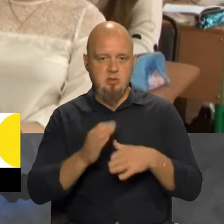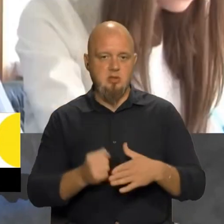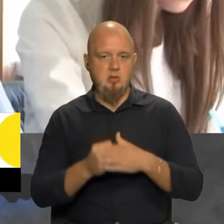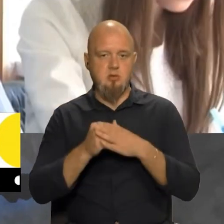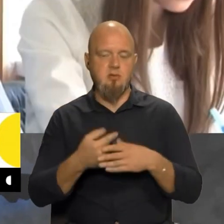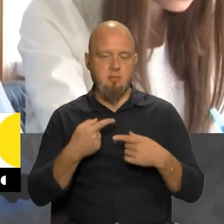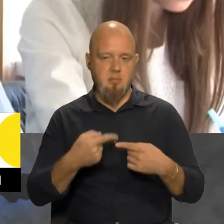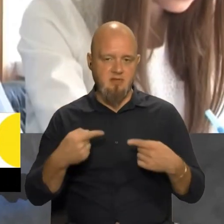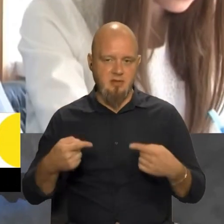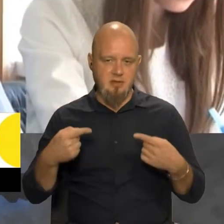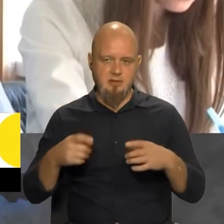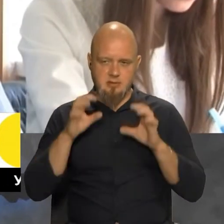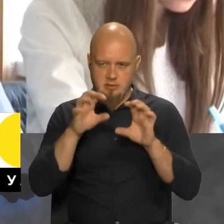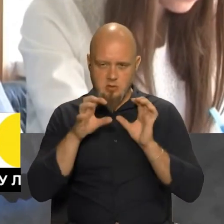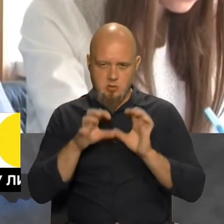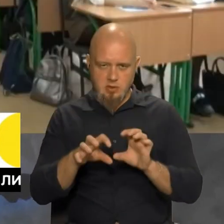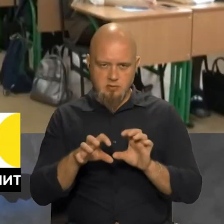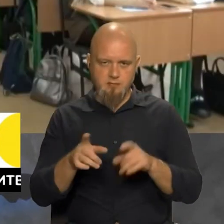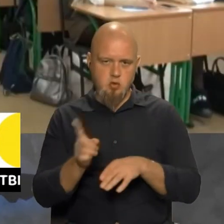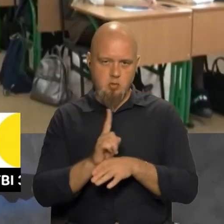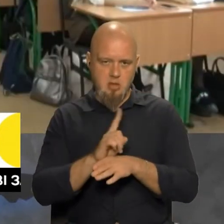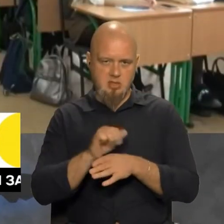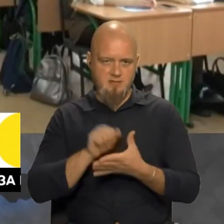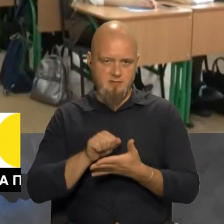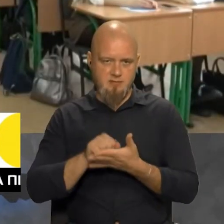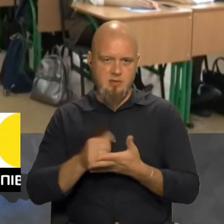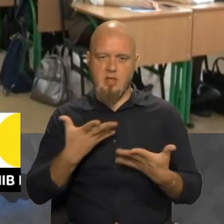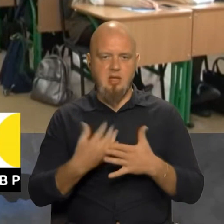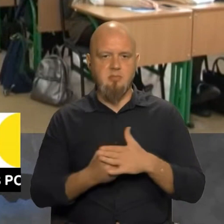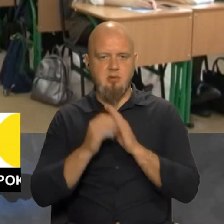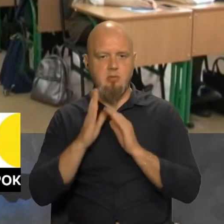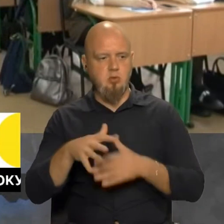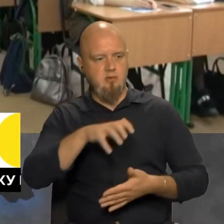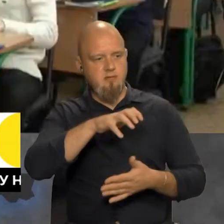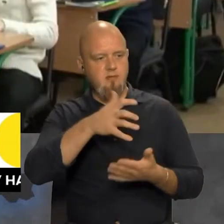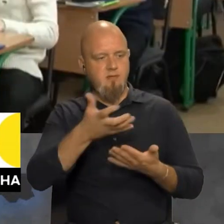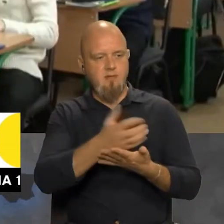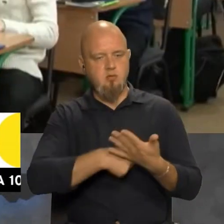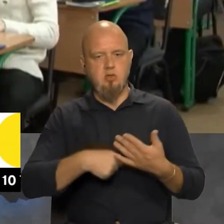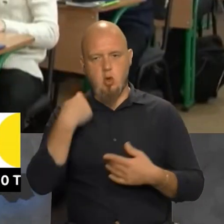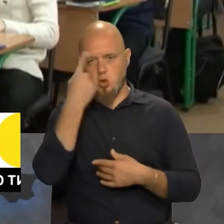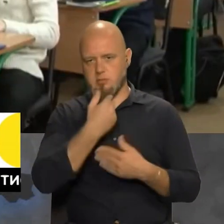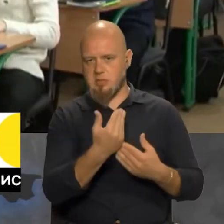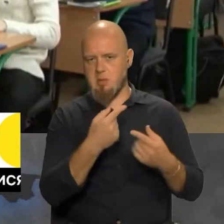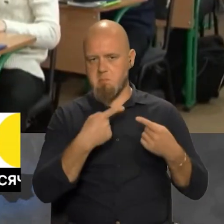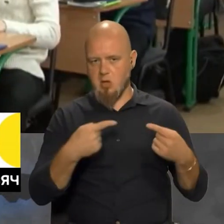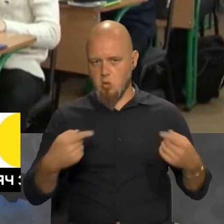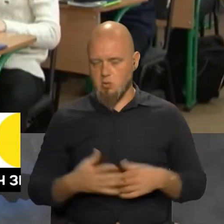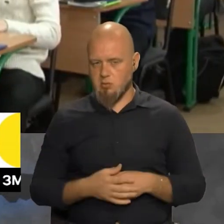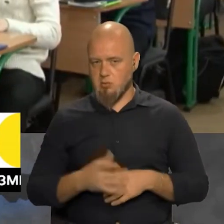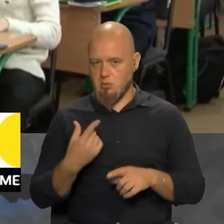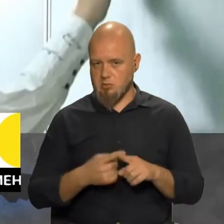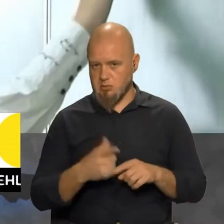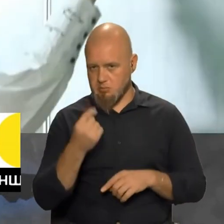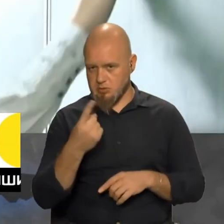основі певних законодавчих нормативів. На якій підставі буде вилучатися особисто майно? Це перше.